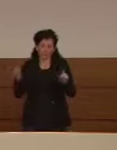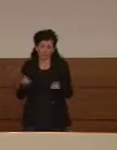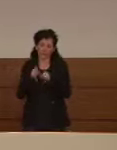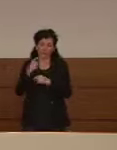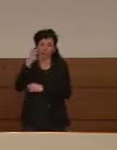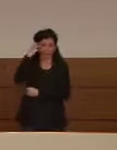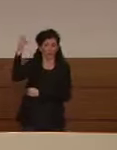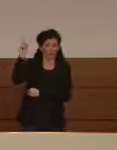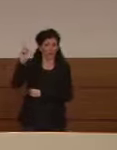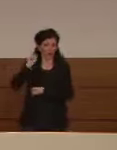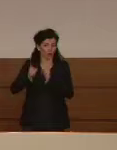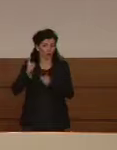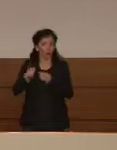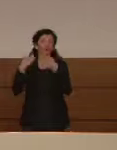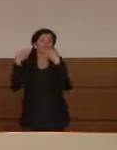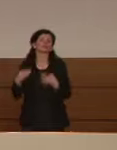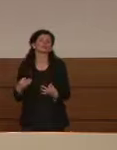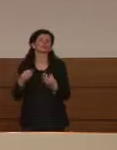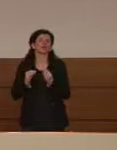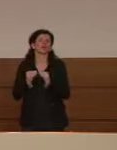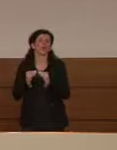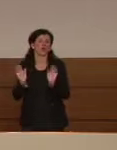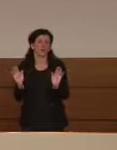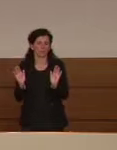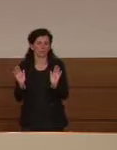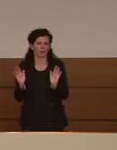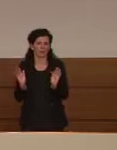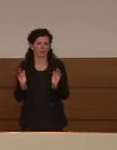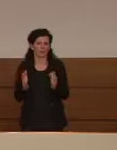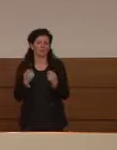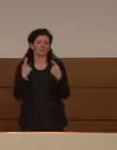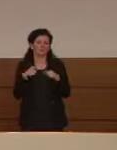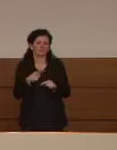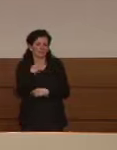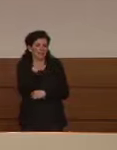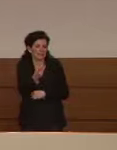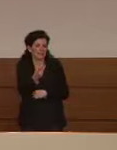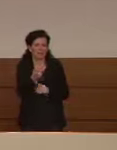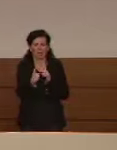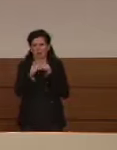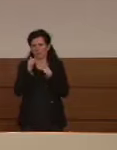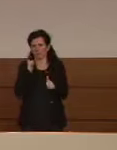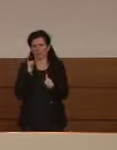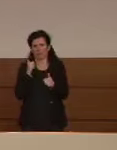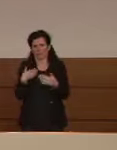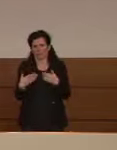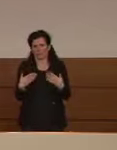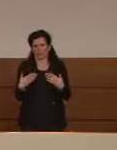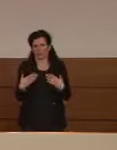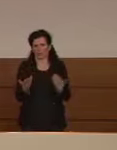dover decidere come fare quindi è assolutamente prematuro qualsiasi ipotesi